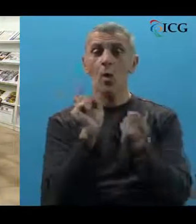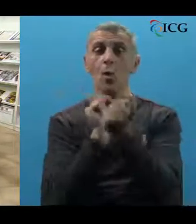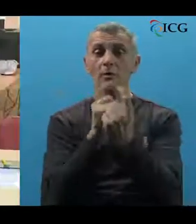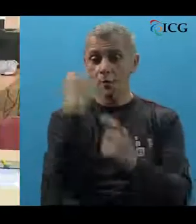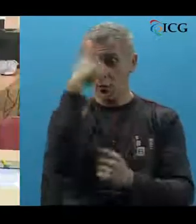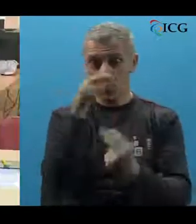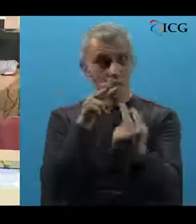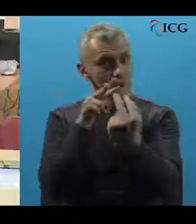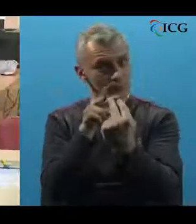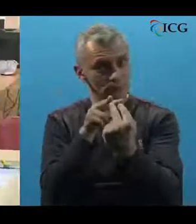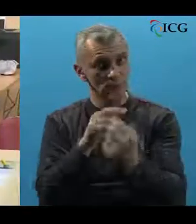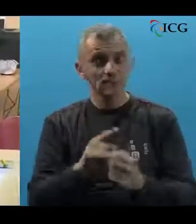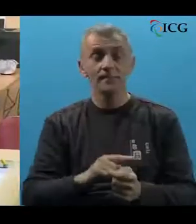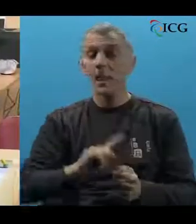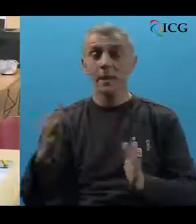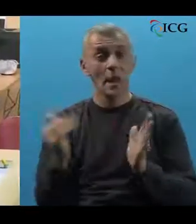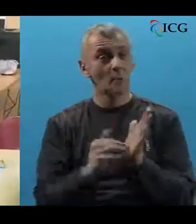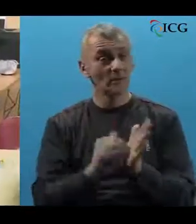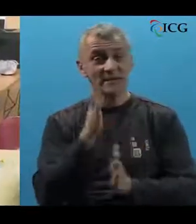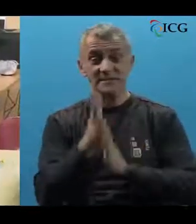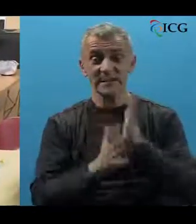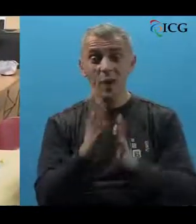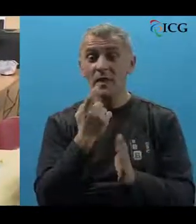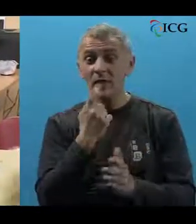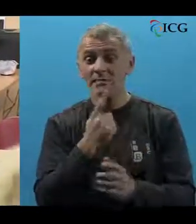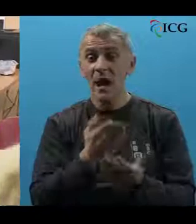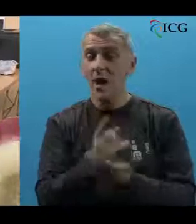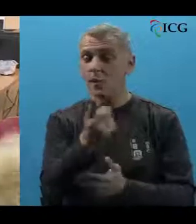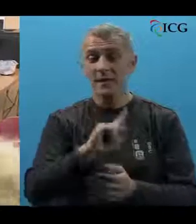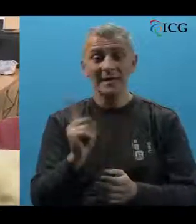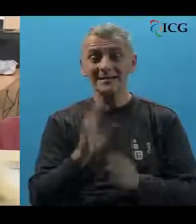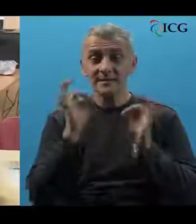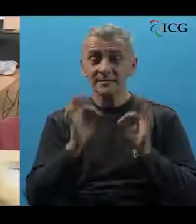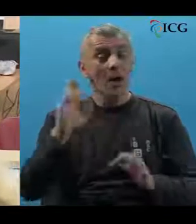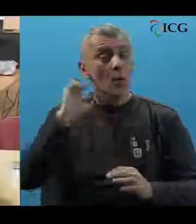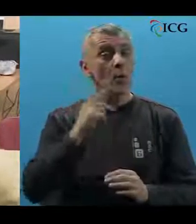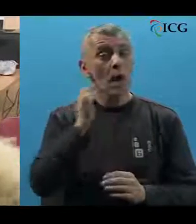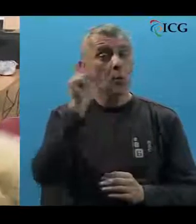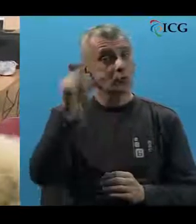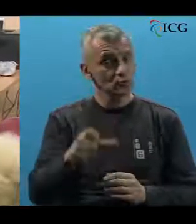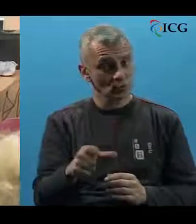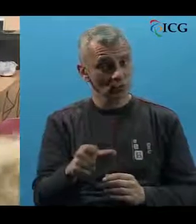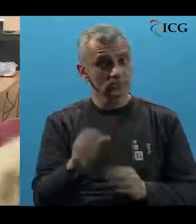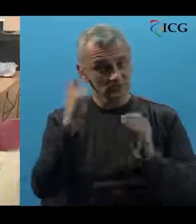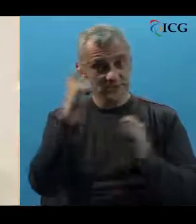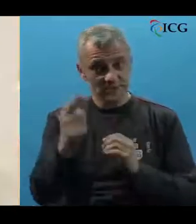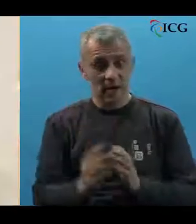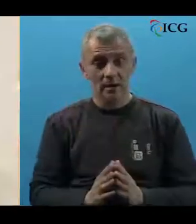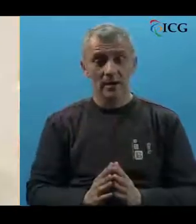Ne upotrebljavajte znakovni jezik ukoliko niste sigurni da ga gluha osoba upotrebljava.